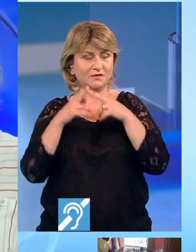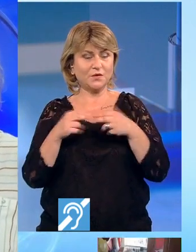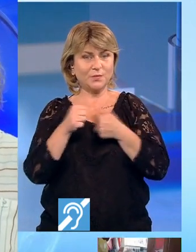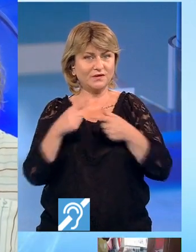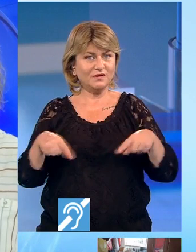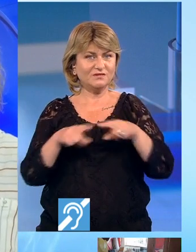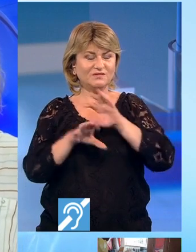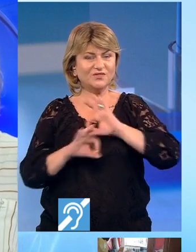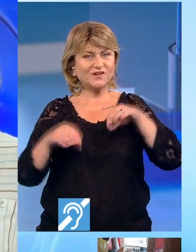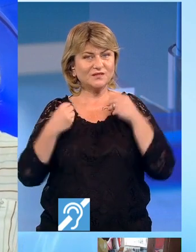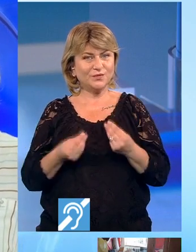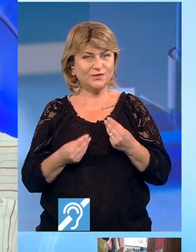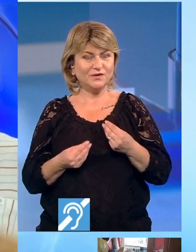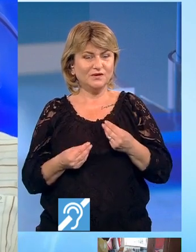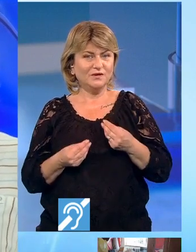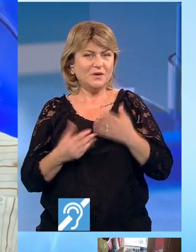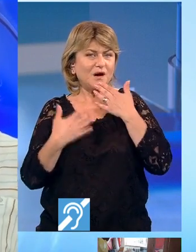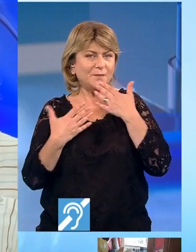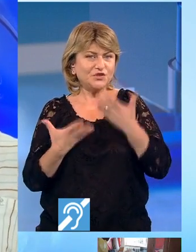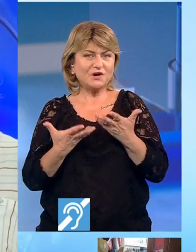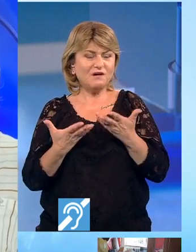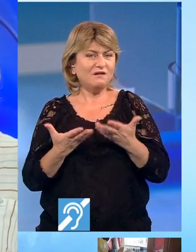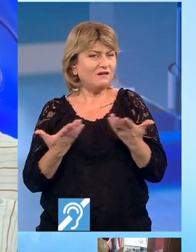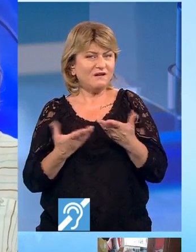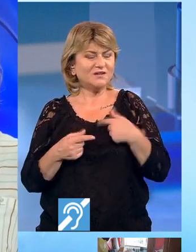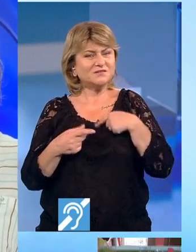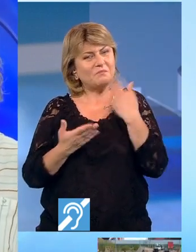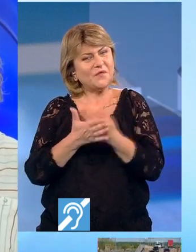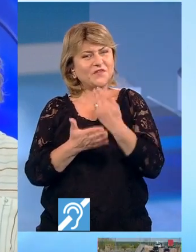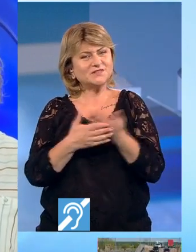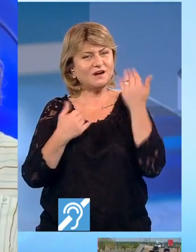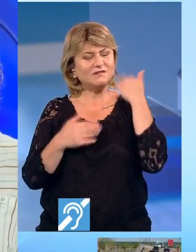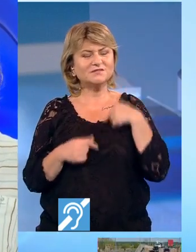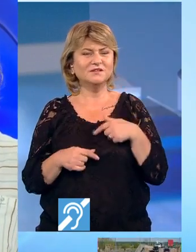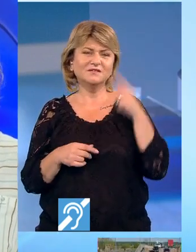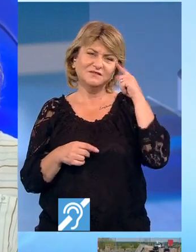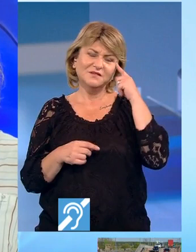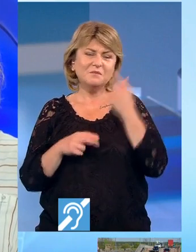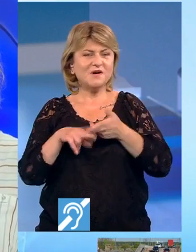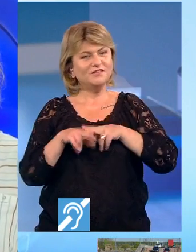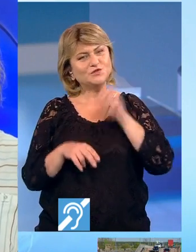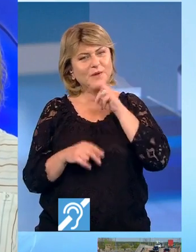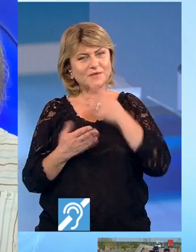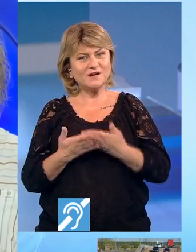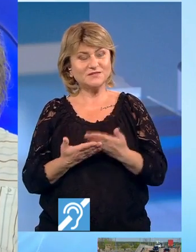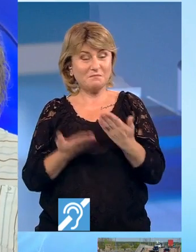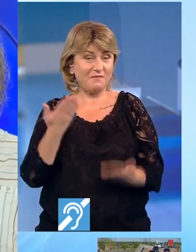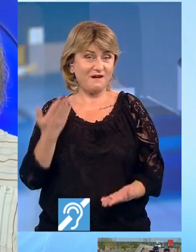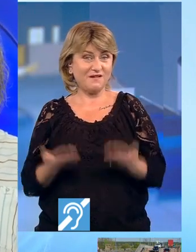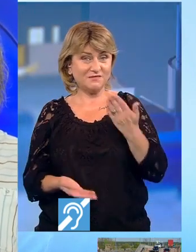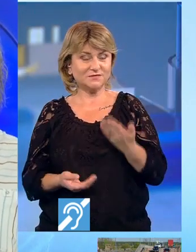buni, amici de mult, cu care se dea până multe amintiri, ceva nostalgie astăzi, mai ales după amiază. Balanțele.